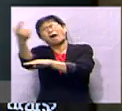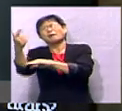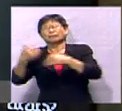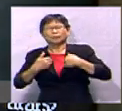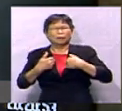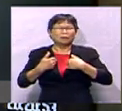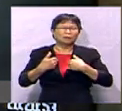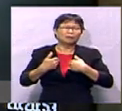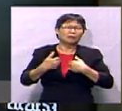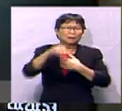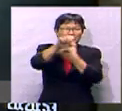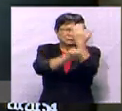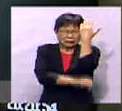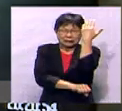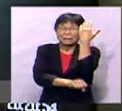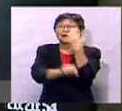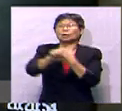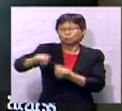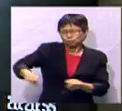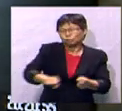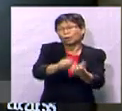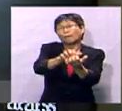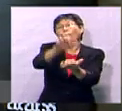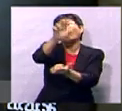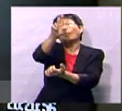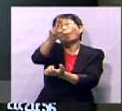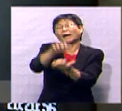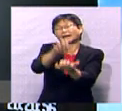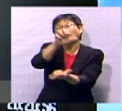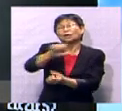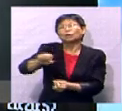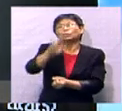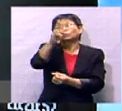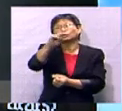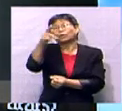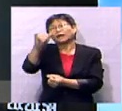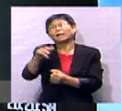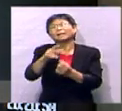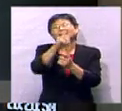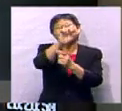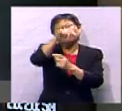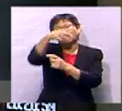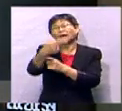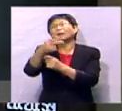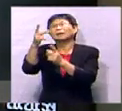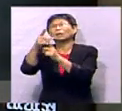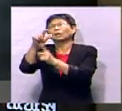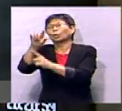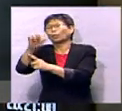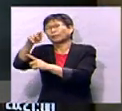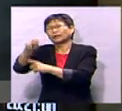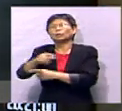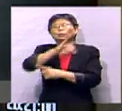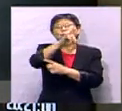dari rawang selatan ke Sungai Buaya, daripada Selin River ke Sungkai, daripada tapah ke Gopeng dan daripada Juru ke Perai.